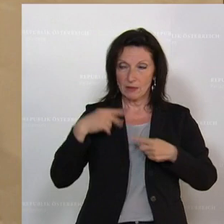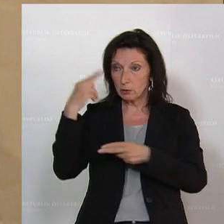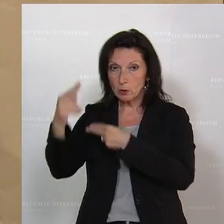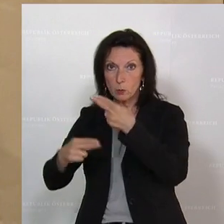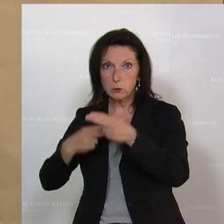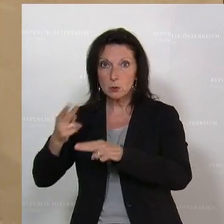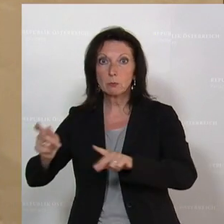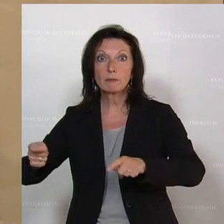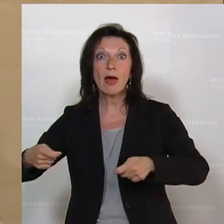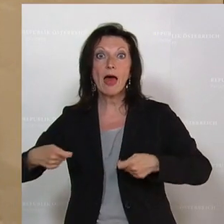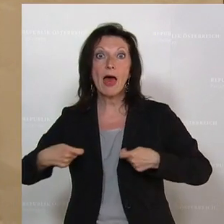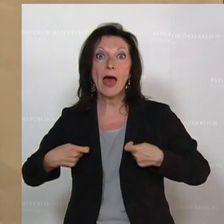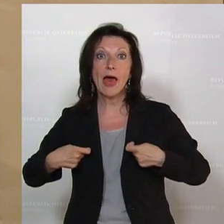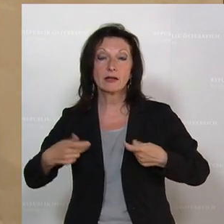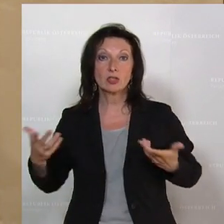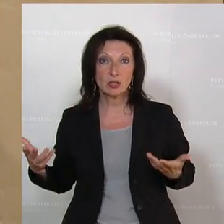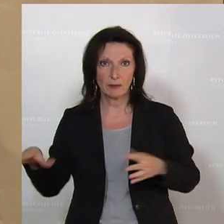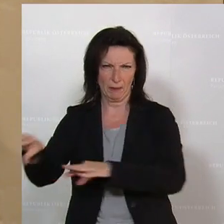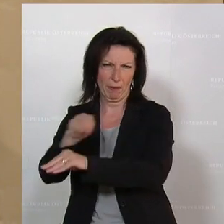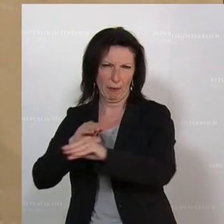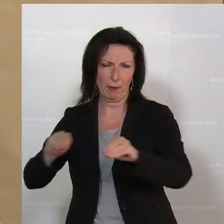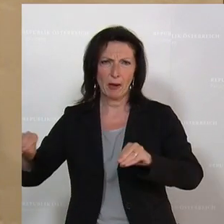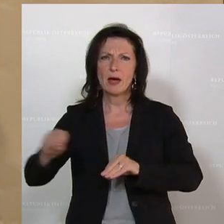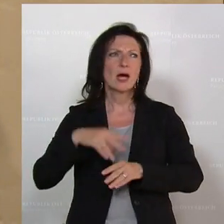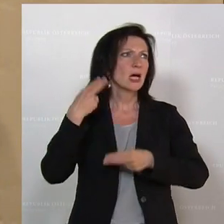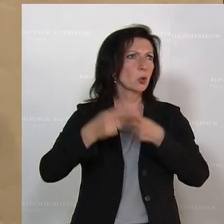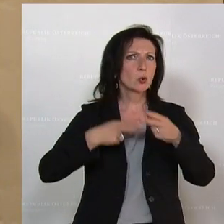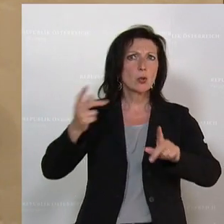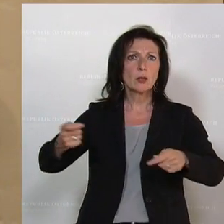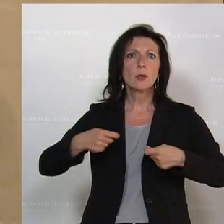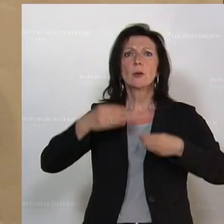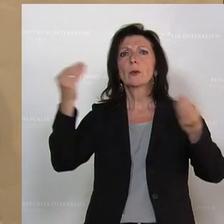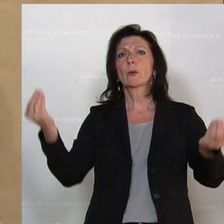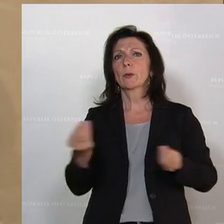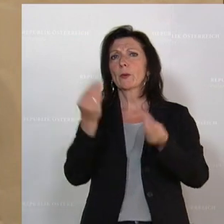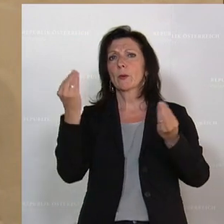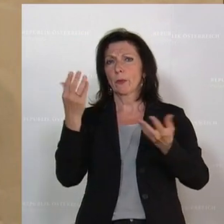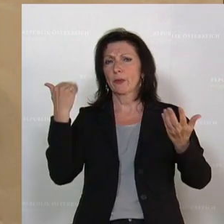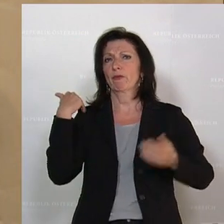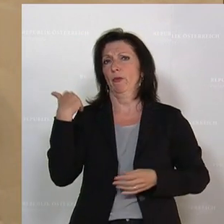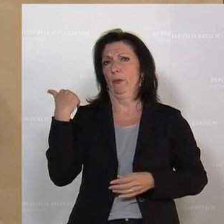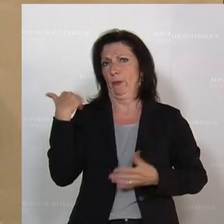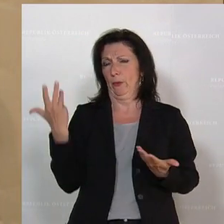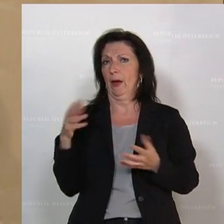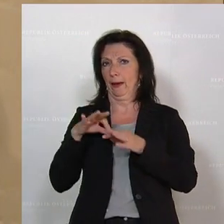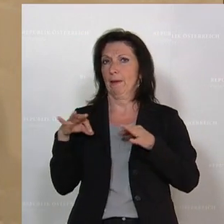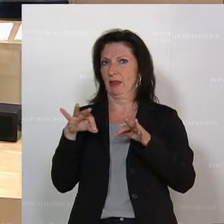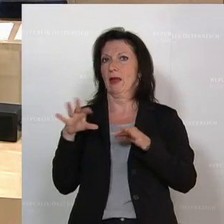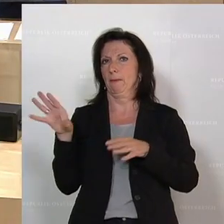Die wurden eingestellt, weil es falsche Angaben gab von einem ehemaligen